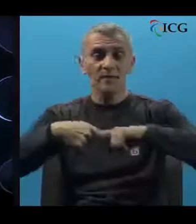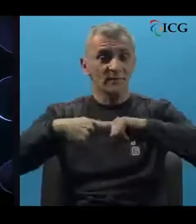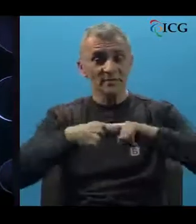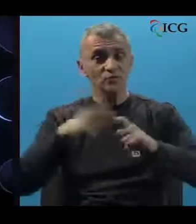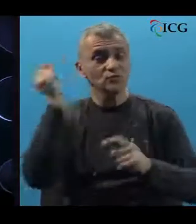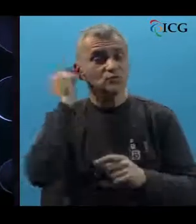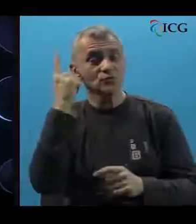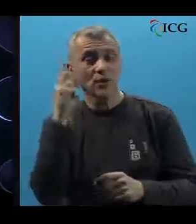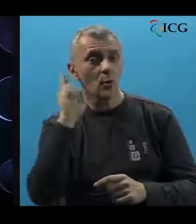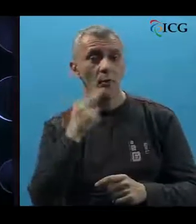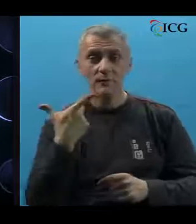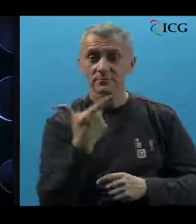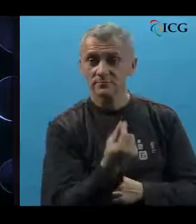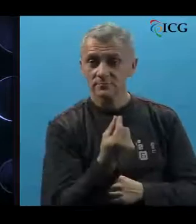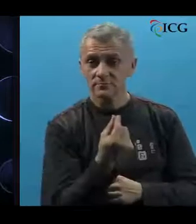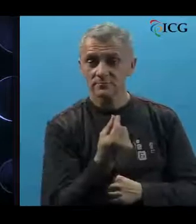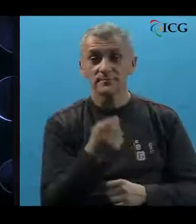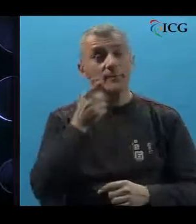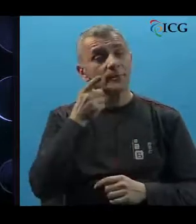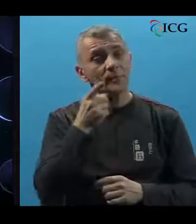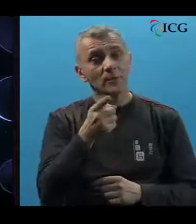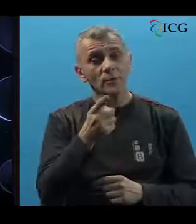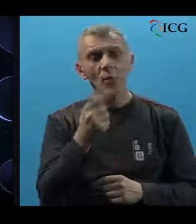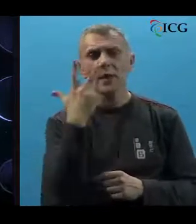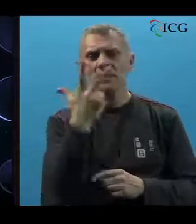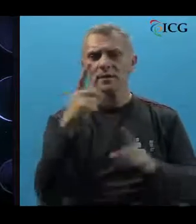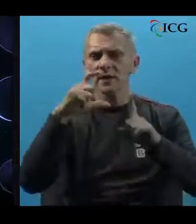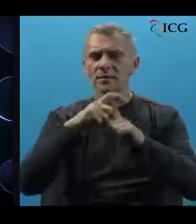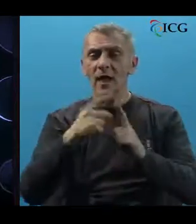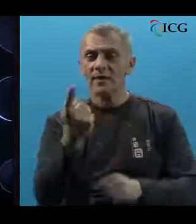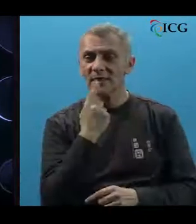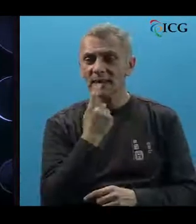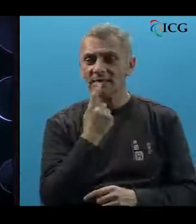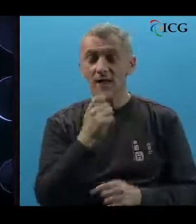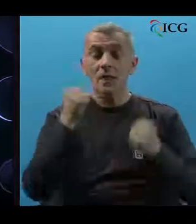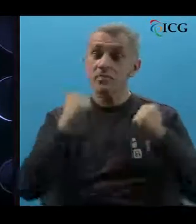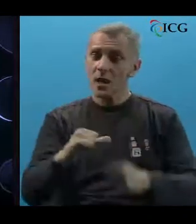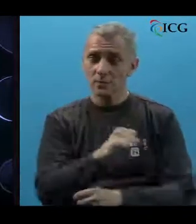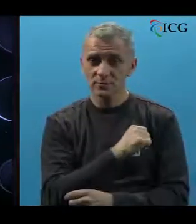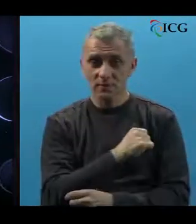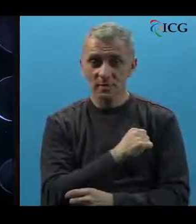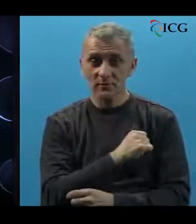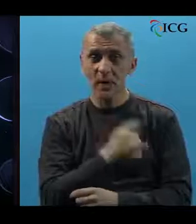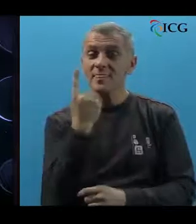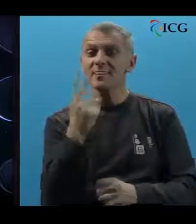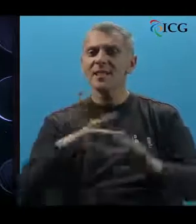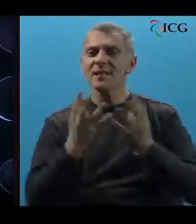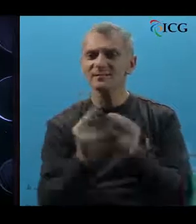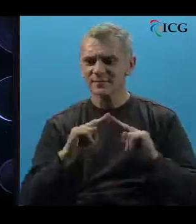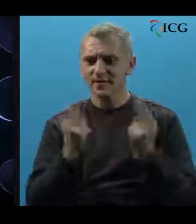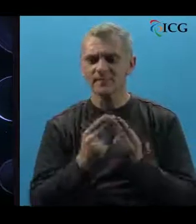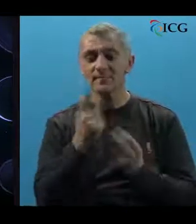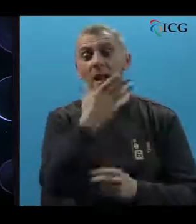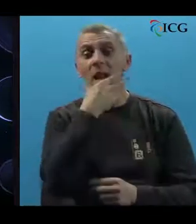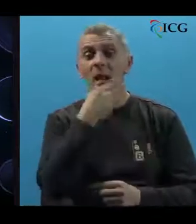čujuće i gluhe osobe. To je trodimenzionalni jezik, vrlo zanimljiv, jedinstven i